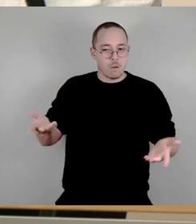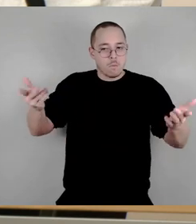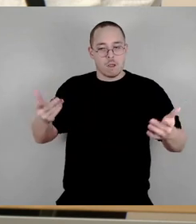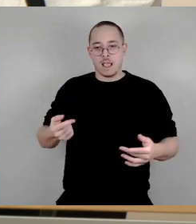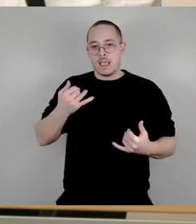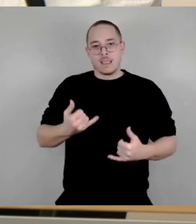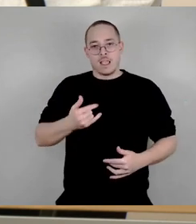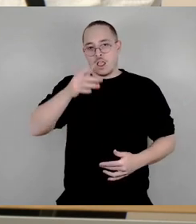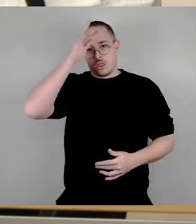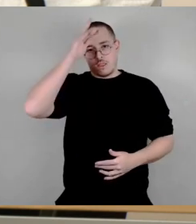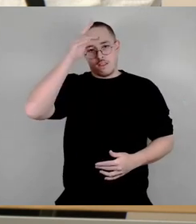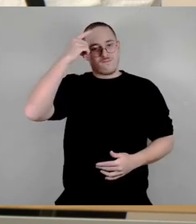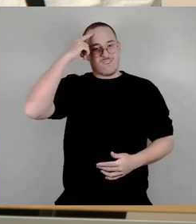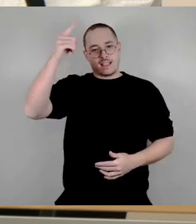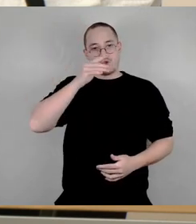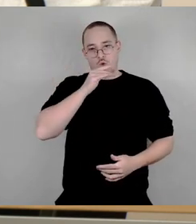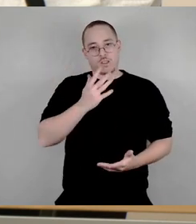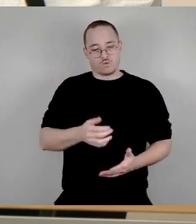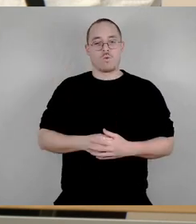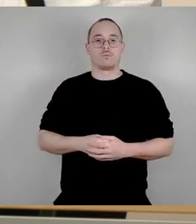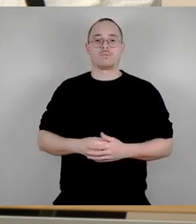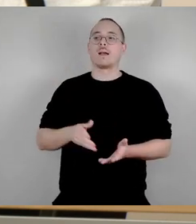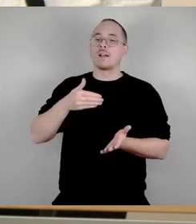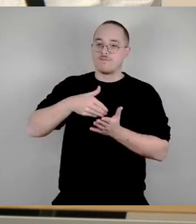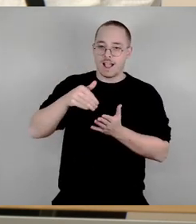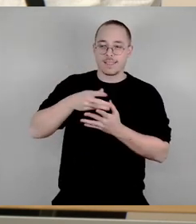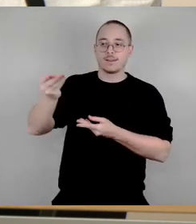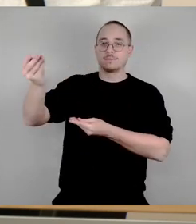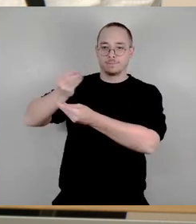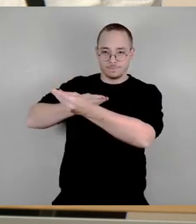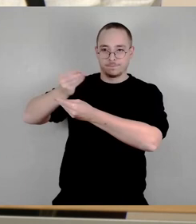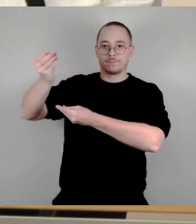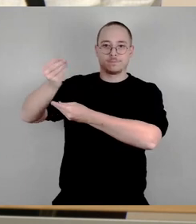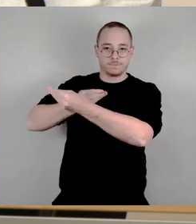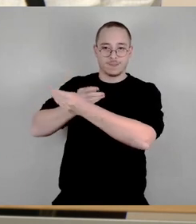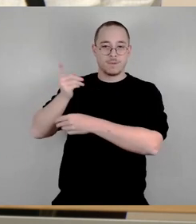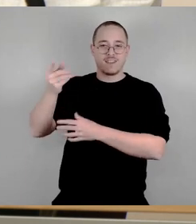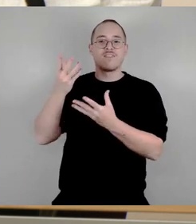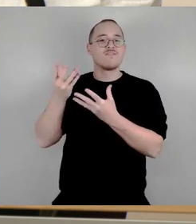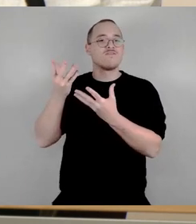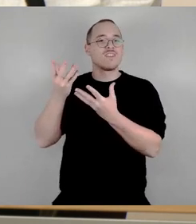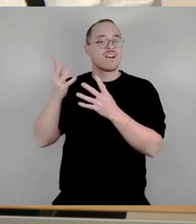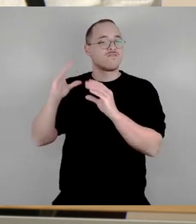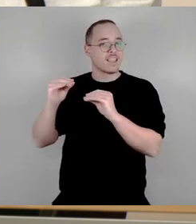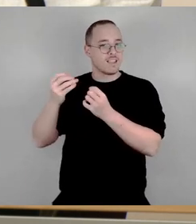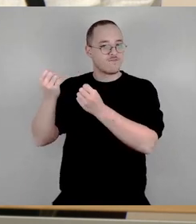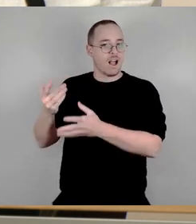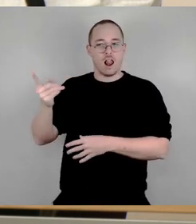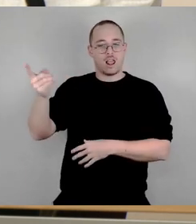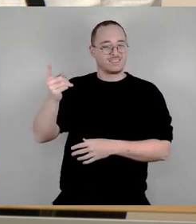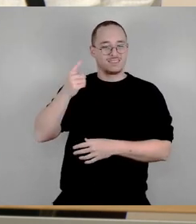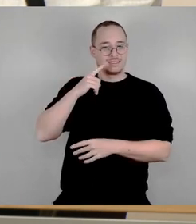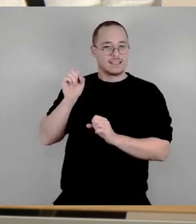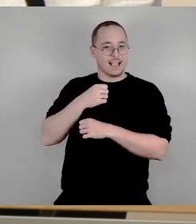Wir reden weiter mit Vattenfall und wir setzen aber im Moment nicht auf Vattenfall, sondern auf unsere eigenen Überlegungen. Vielen Dank.